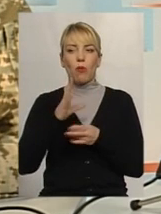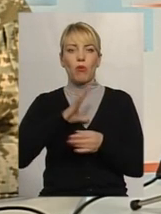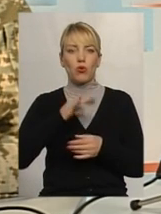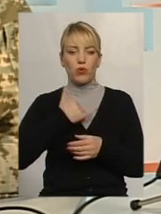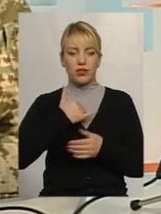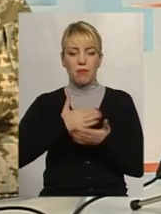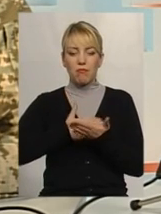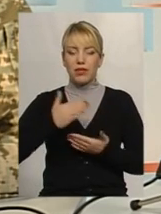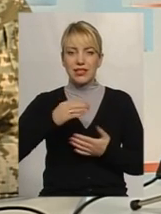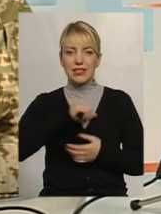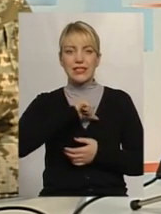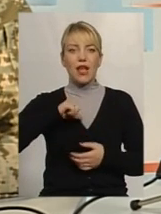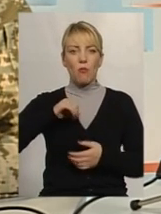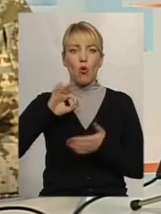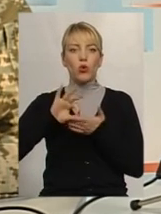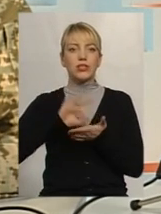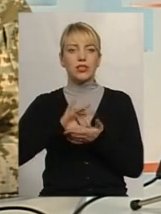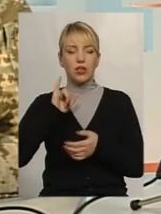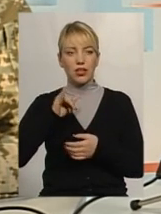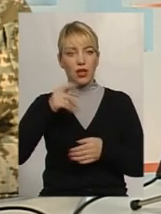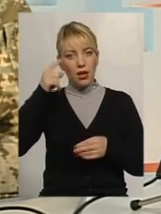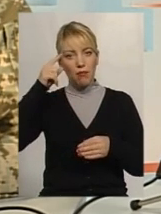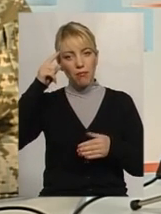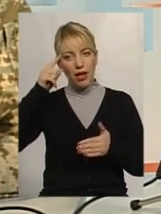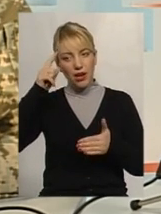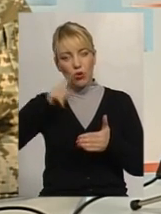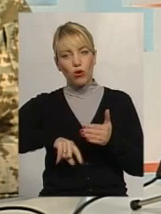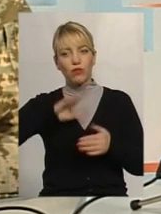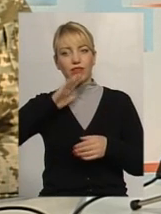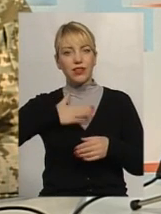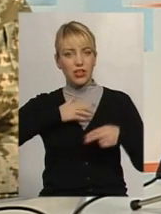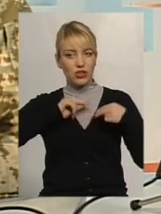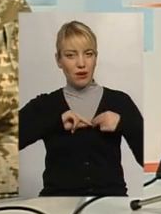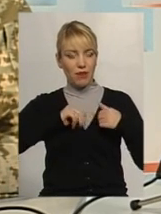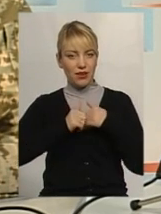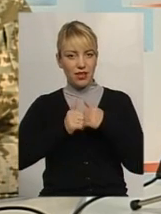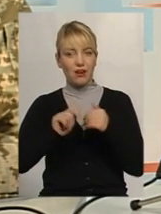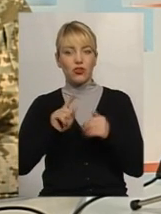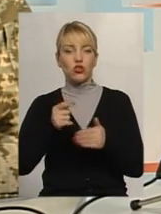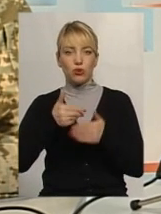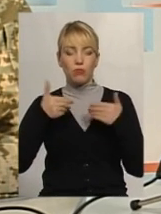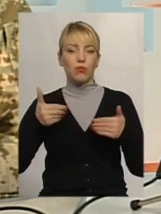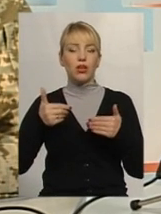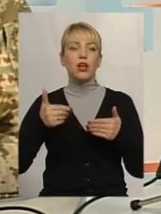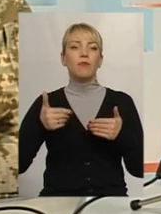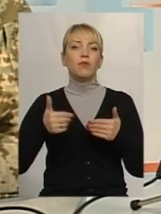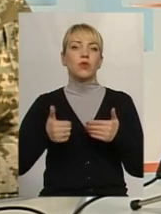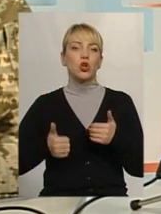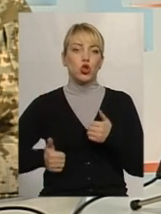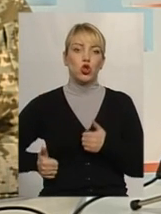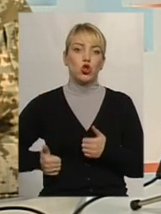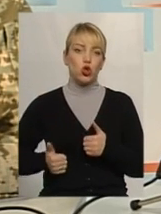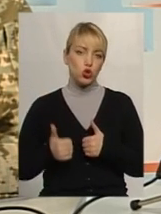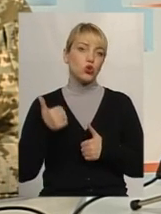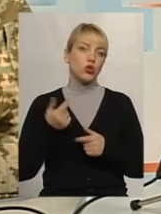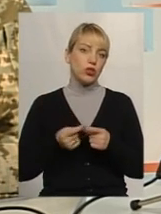впевненість, і переконувати наших партнерів, що ми достойні цього, і це потрібно робити. І я